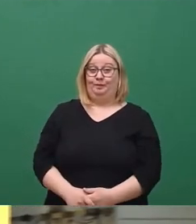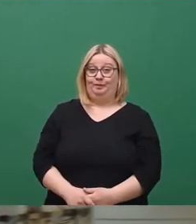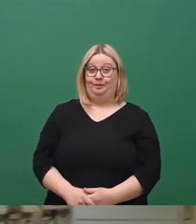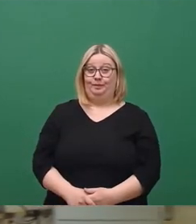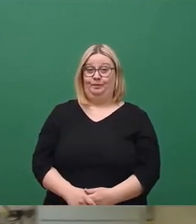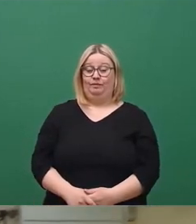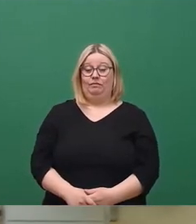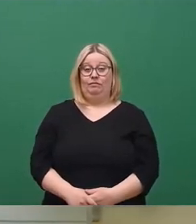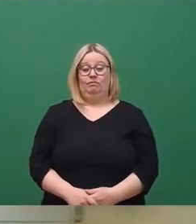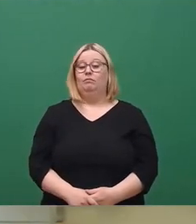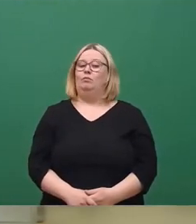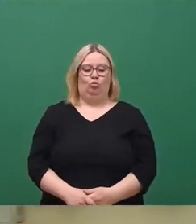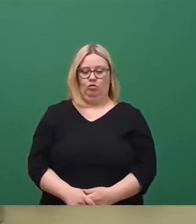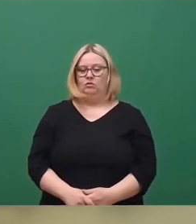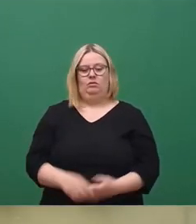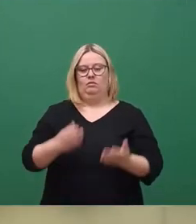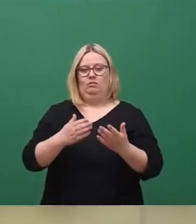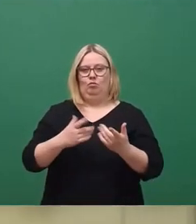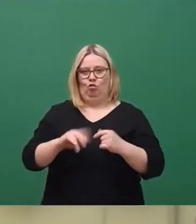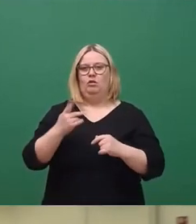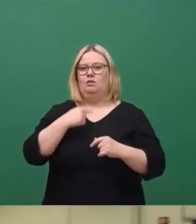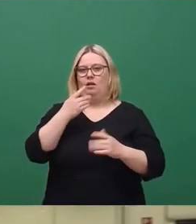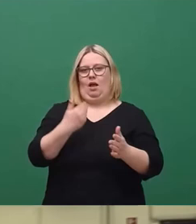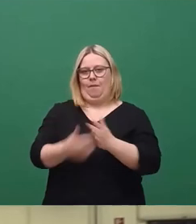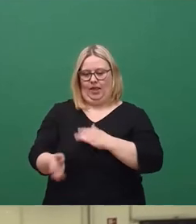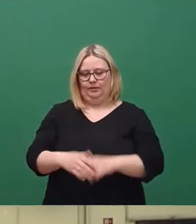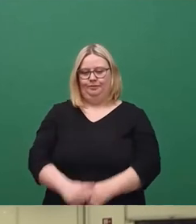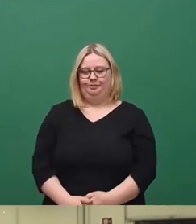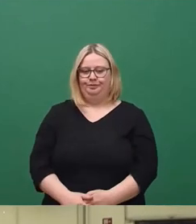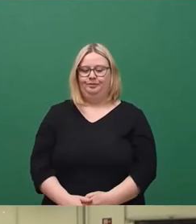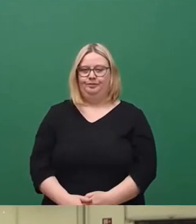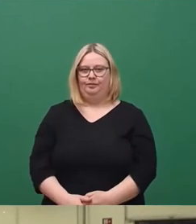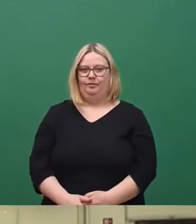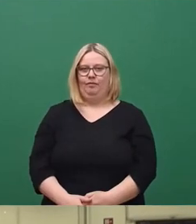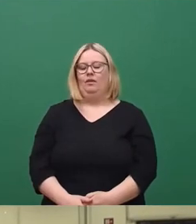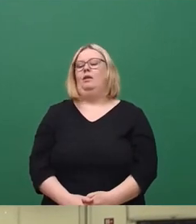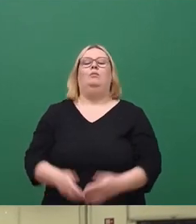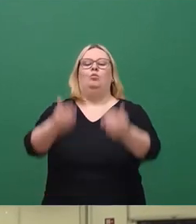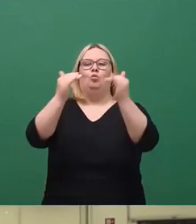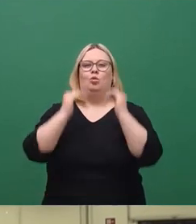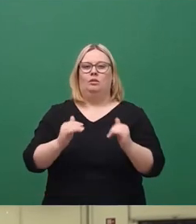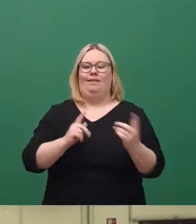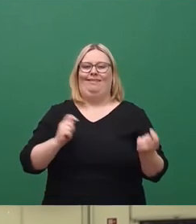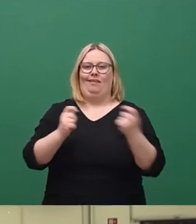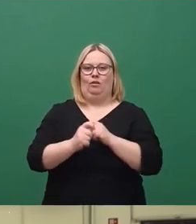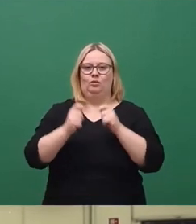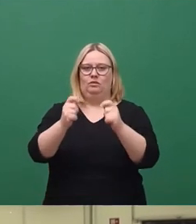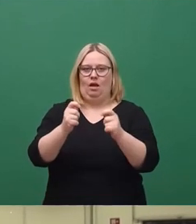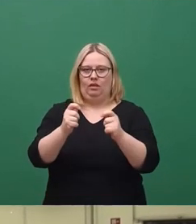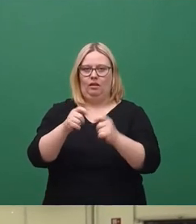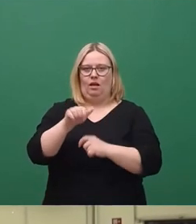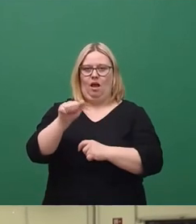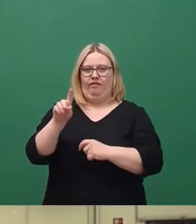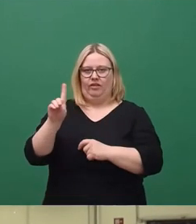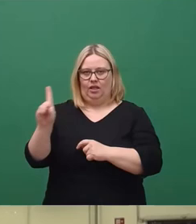Letzteres ist die große Mehrheit, damit wäre der abgelehnt. Wir kommen zum Änderungsantrag AfD. Wer diesem